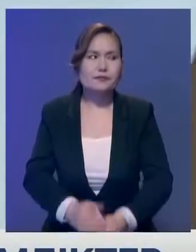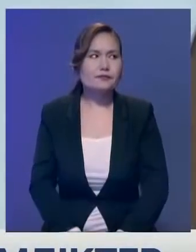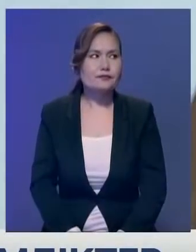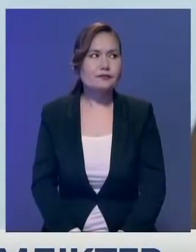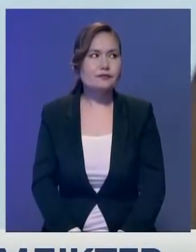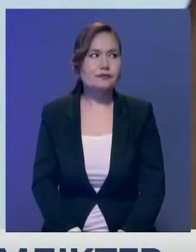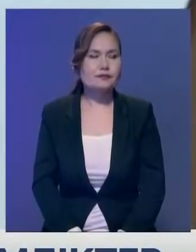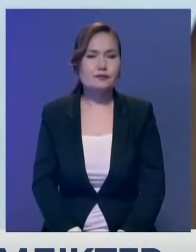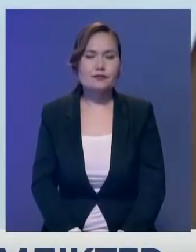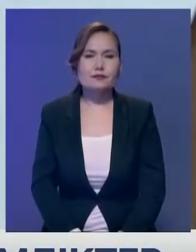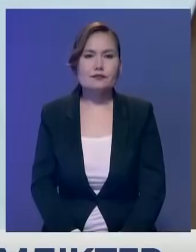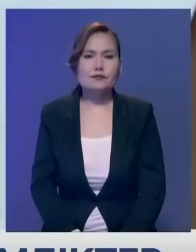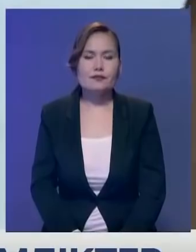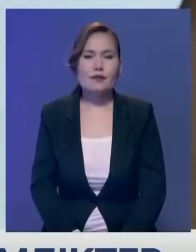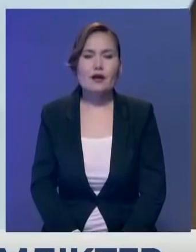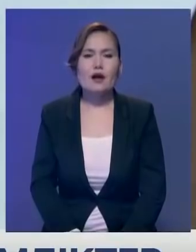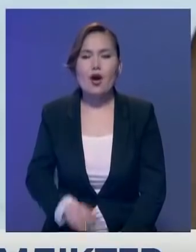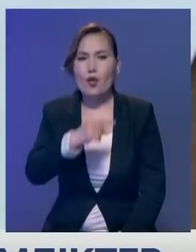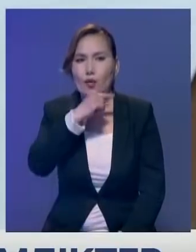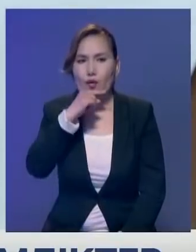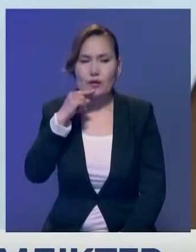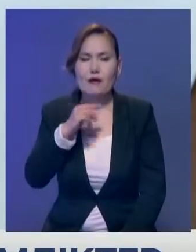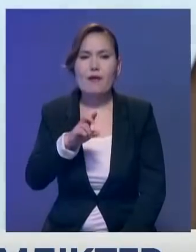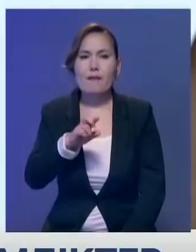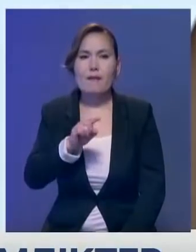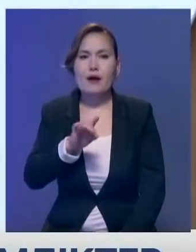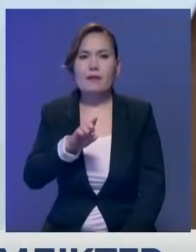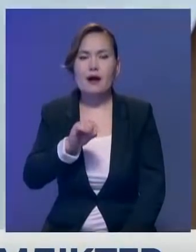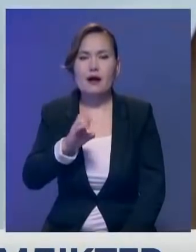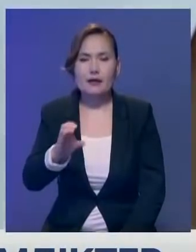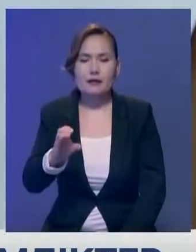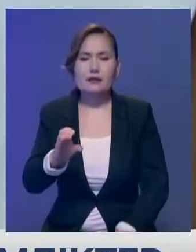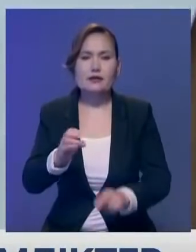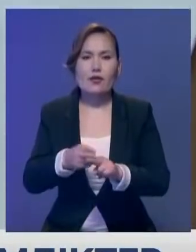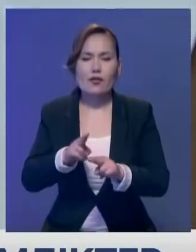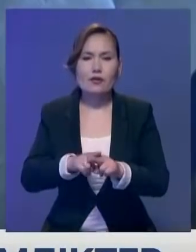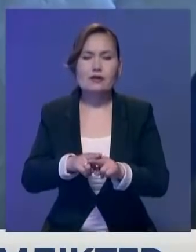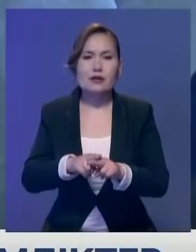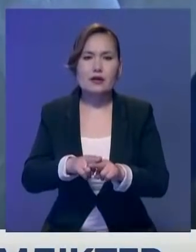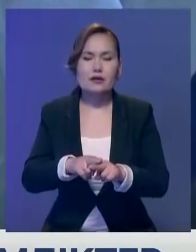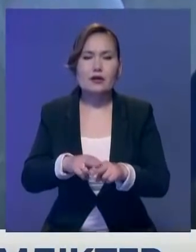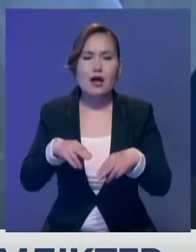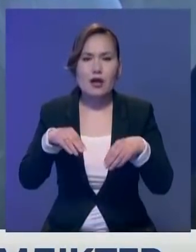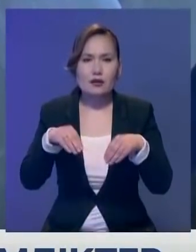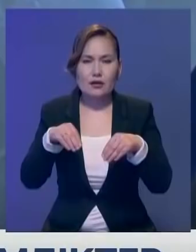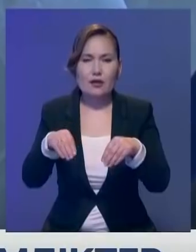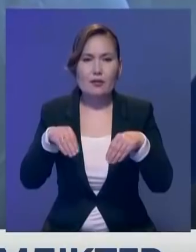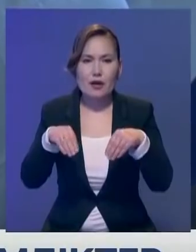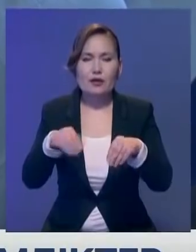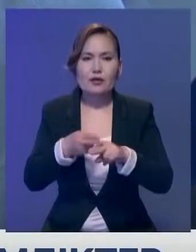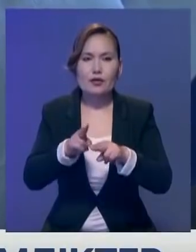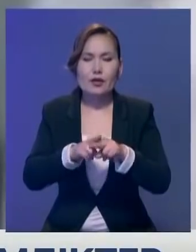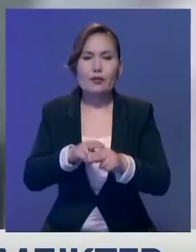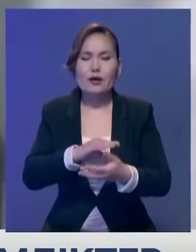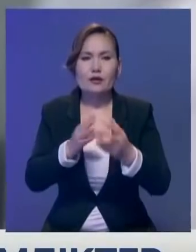қадыңғы орыша барбаристе ваталады, қазақша бөрі қарақат, жалпы бұл тазаламаған тұқым түрі. Туынберг бөрі қарақаты көбіне